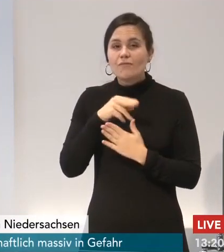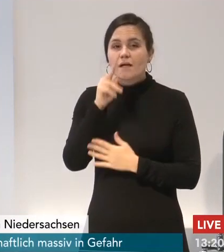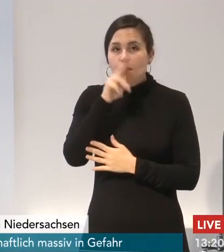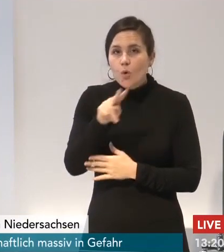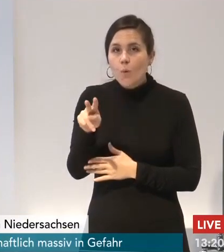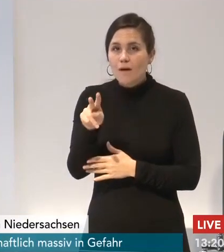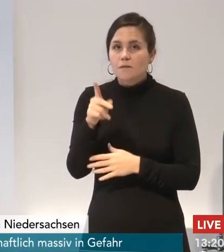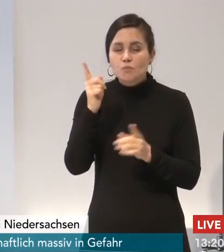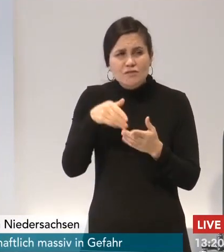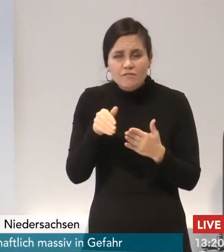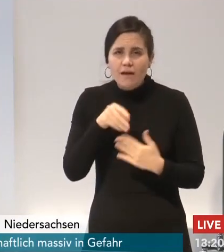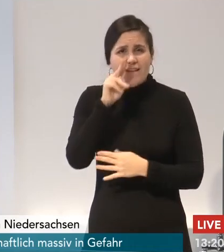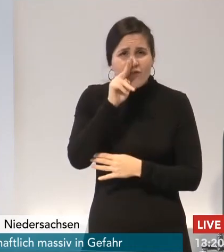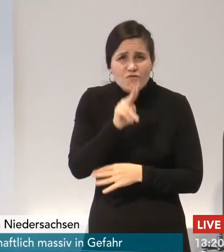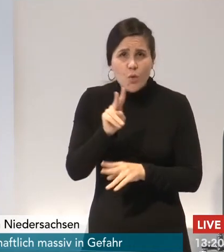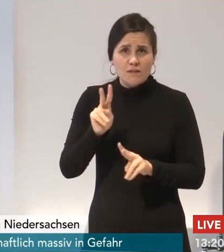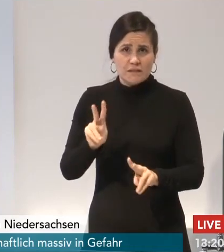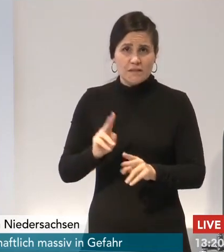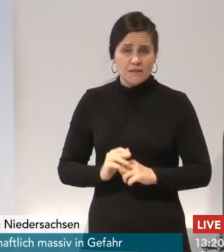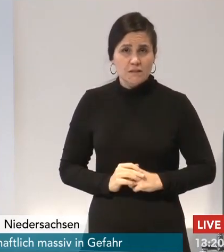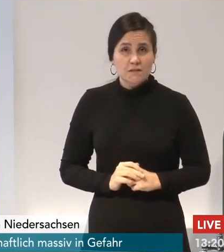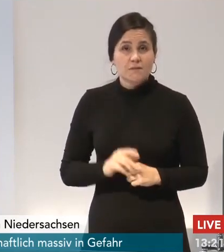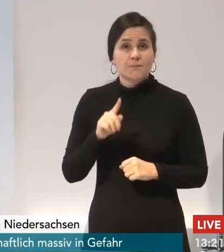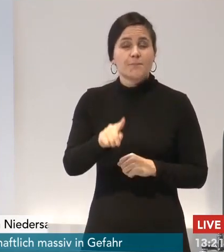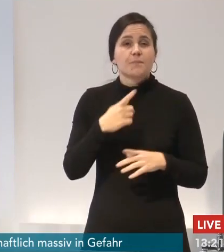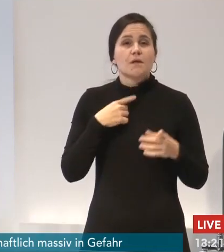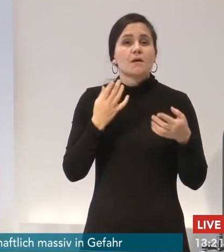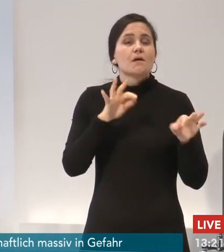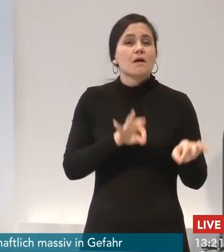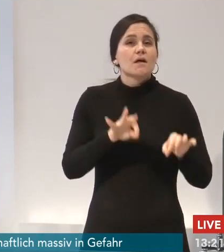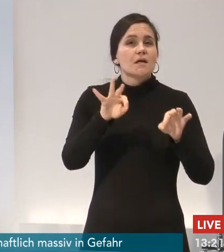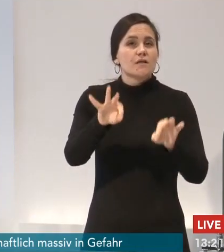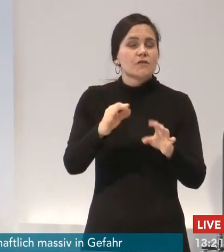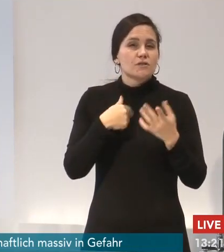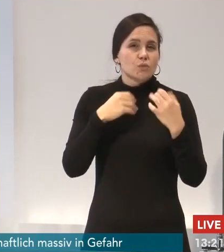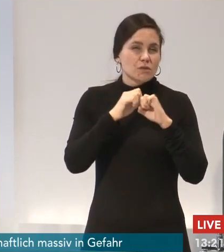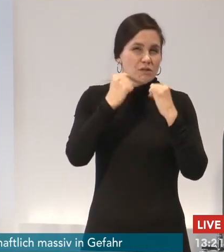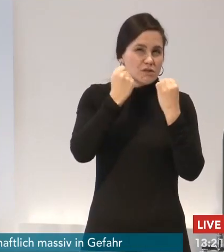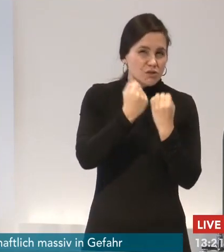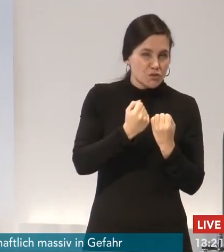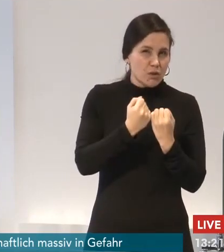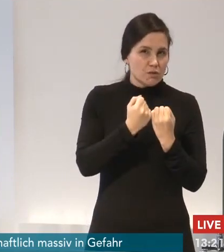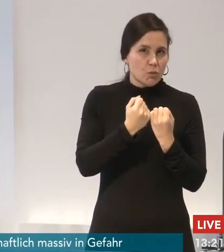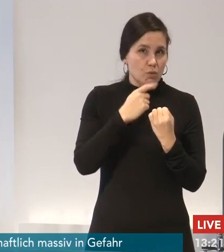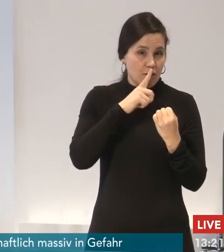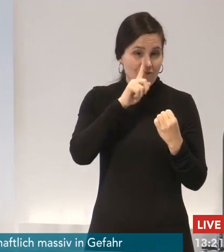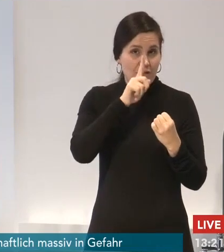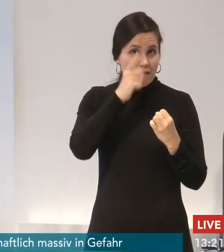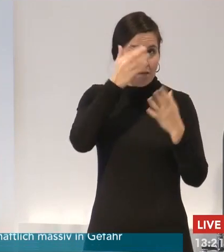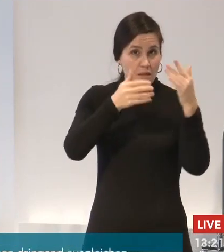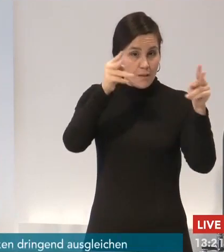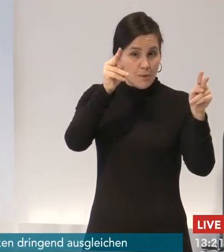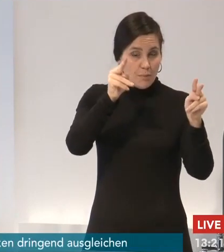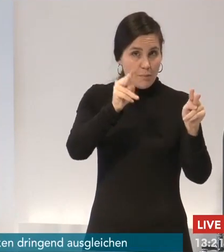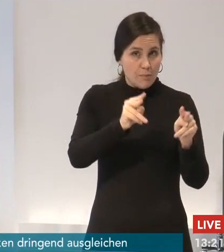Sobald das Infektionsgeschehen die Umsetzung des Stufenplans erlaubt, haben wir aber damit ein klares, rationales